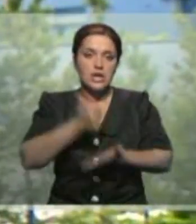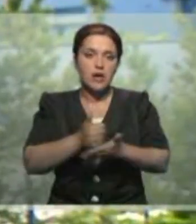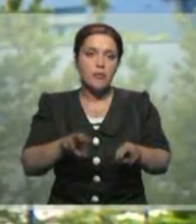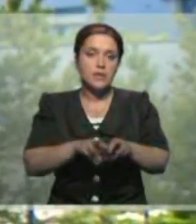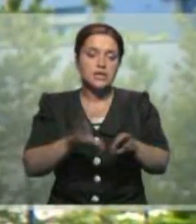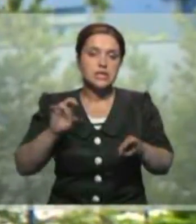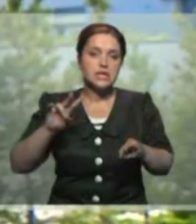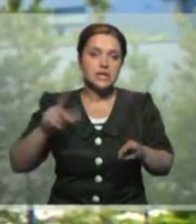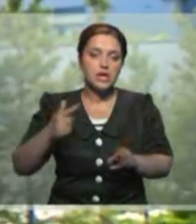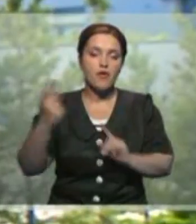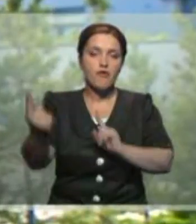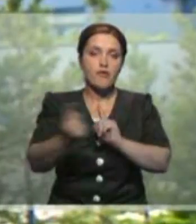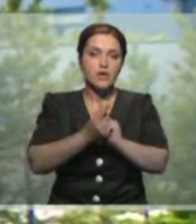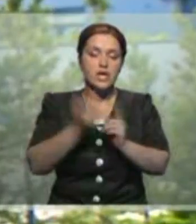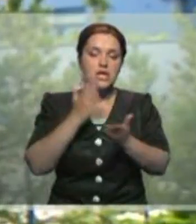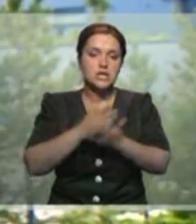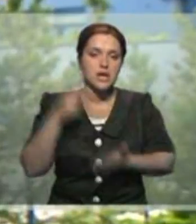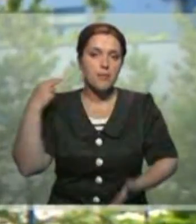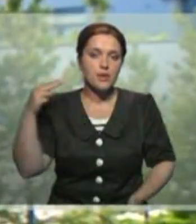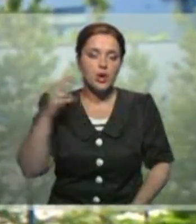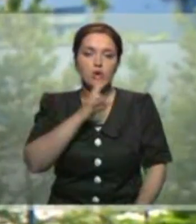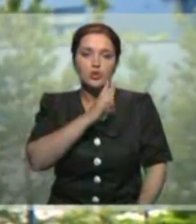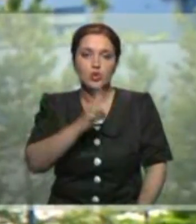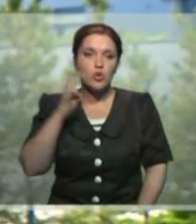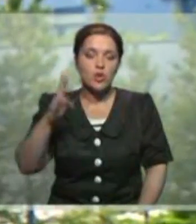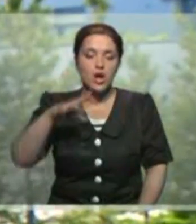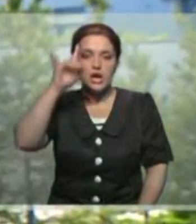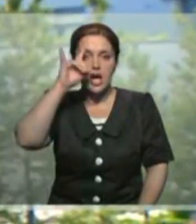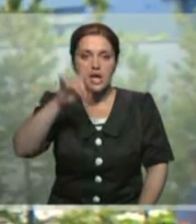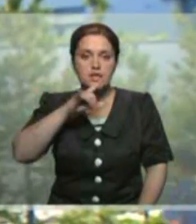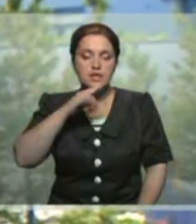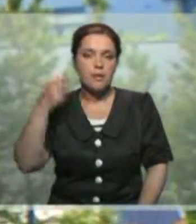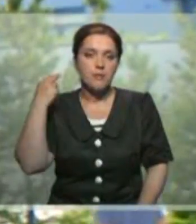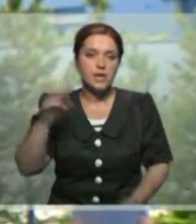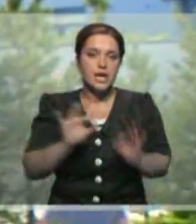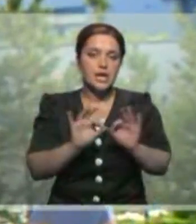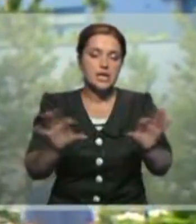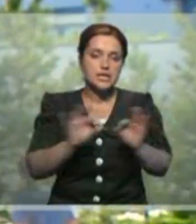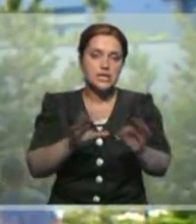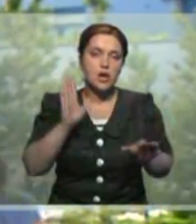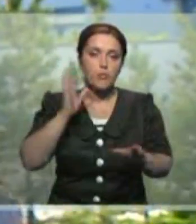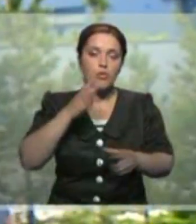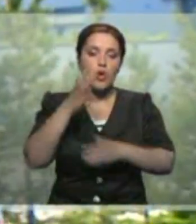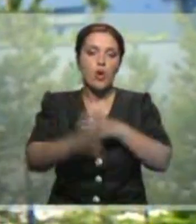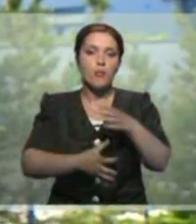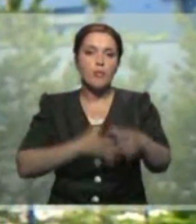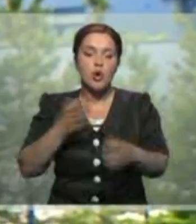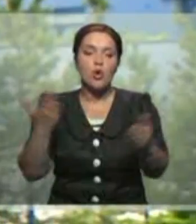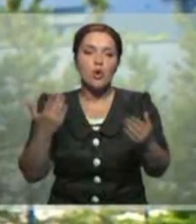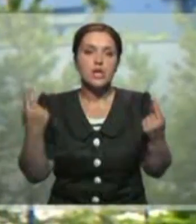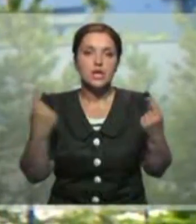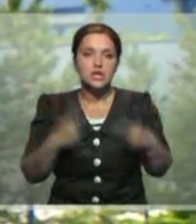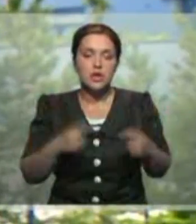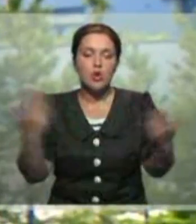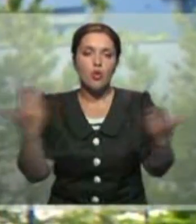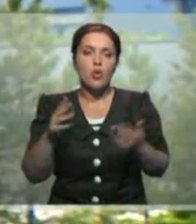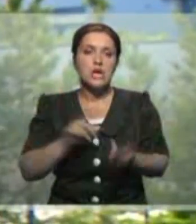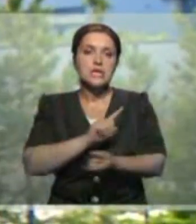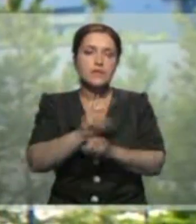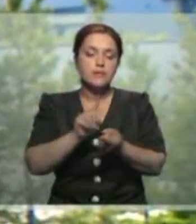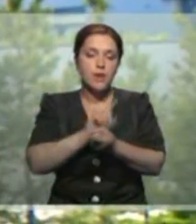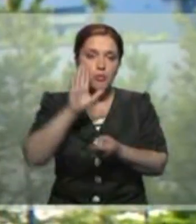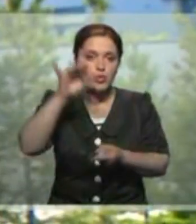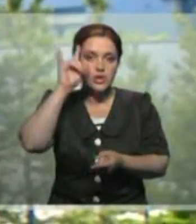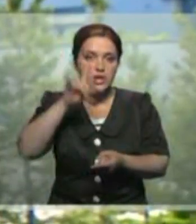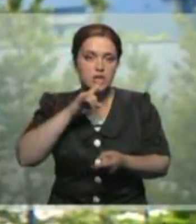СНГ ожидала встречи с президентом Нурсултаном Назарбаевым. Казахстанский лидер рассказал о глобальном кризисе, о реформах, проводимых в стране, и предложил